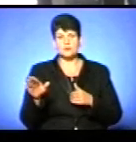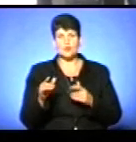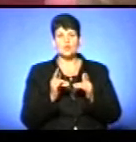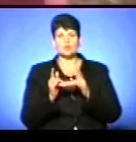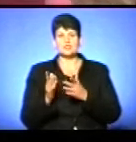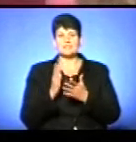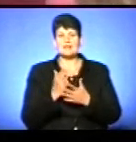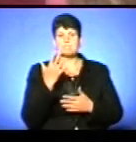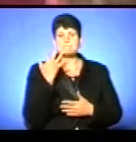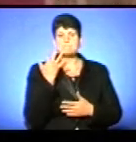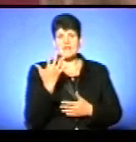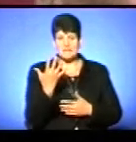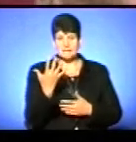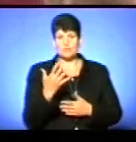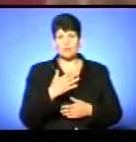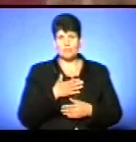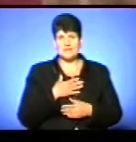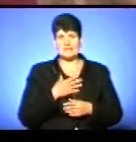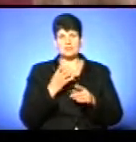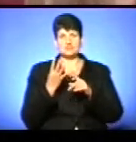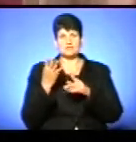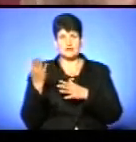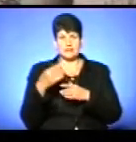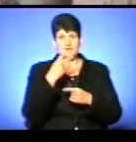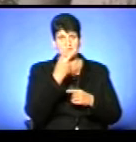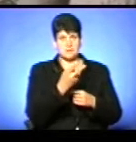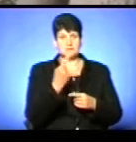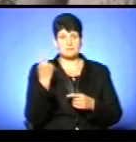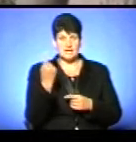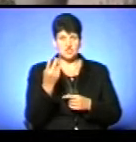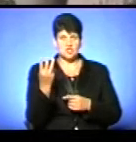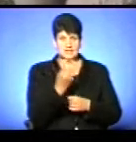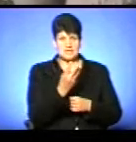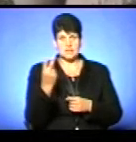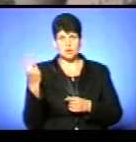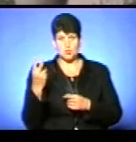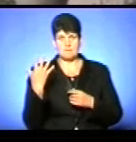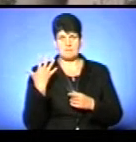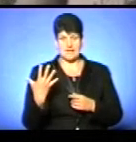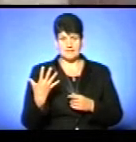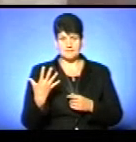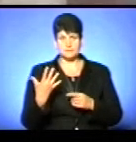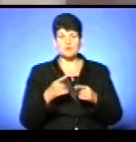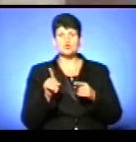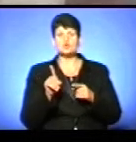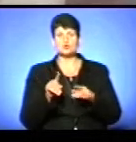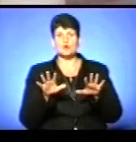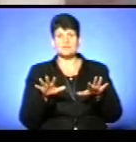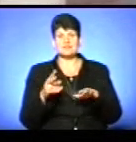п'ять, за спиною в мене четвертий, перед вами перший, третій, другий і п'ятий. Щодо місць –